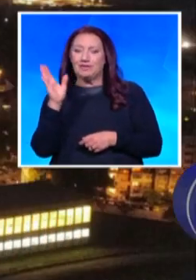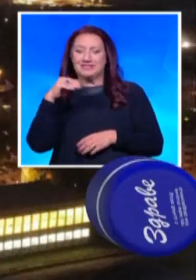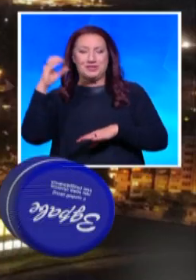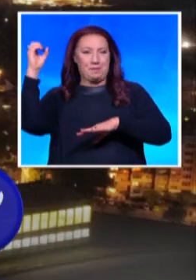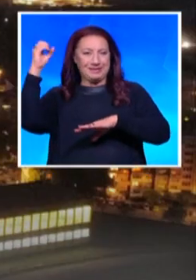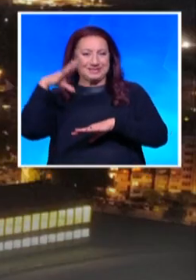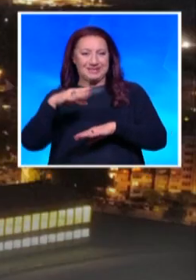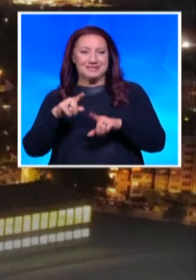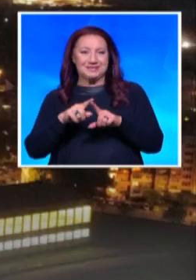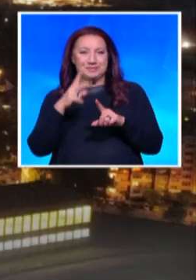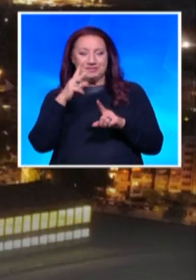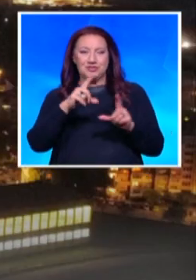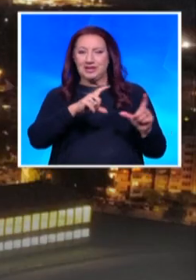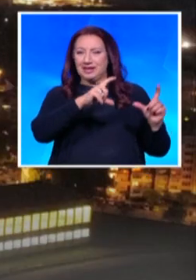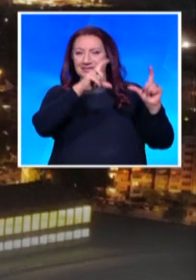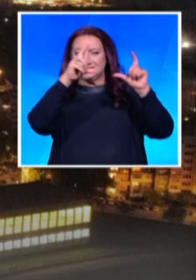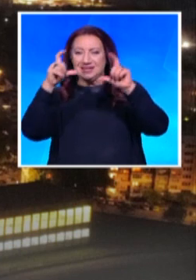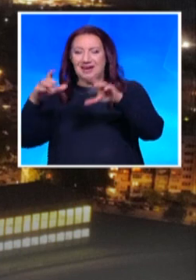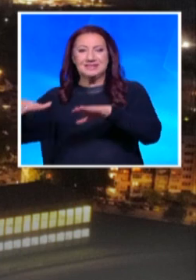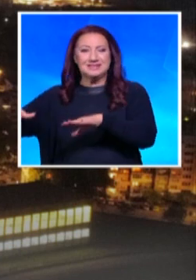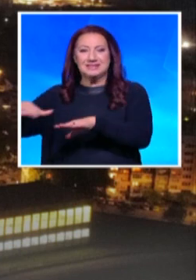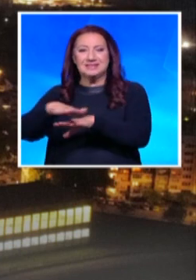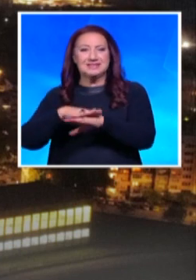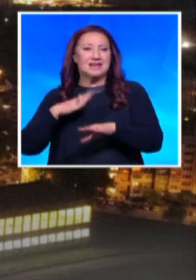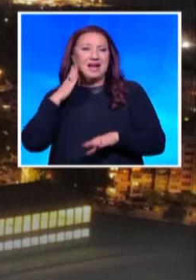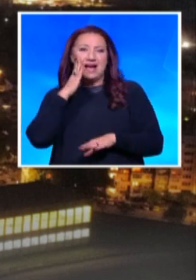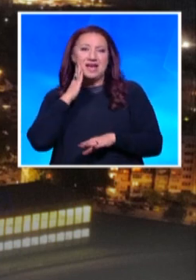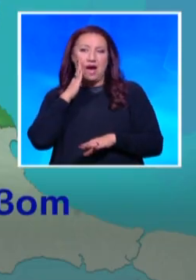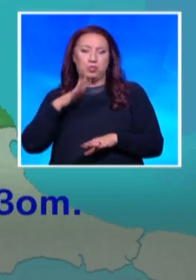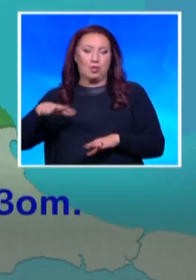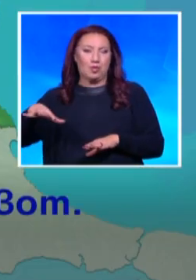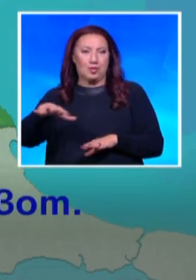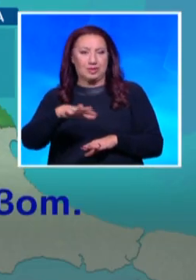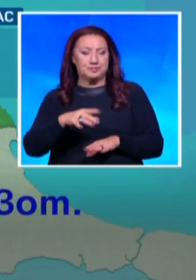ЗАЛЕЗАТ НА ТЯМБОЛ